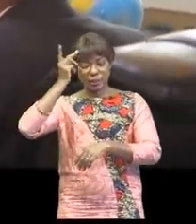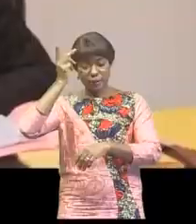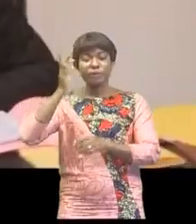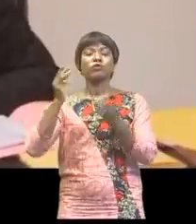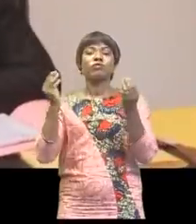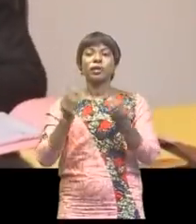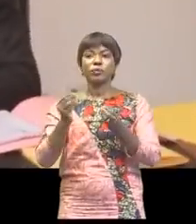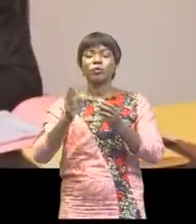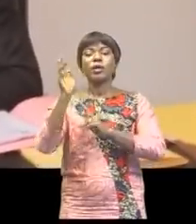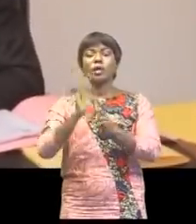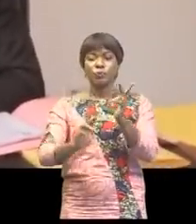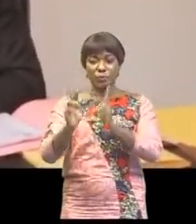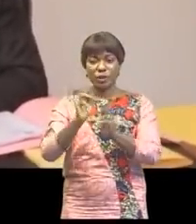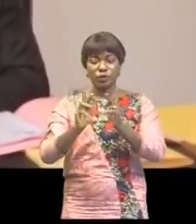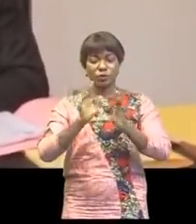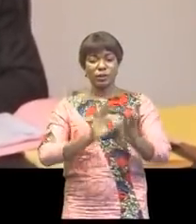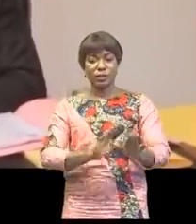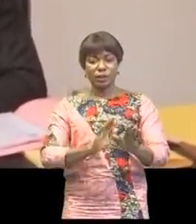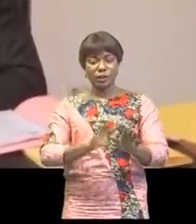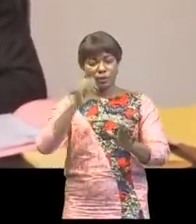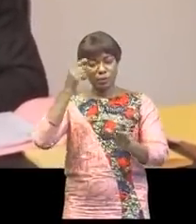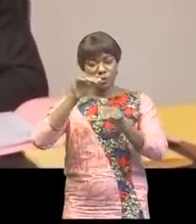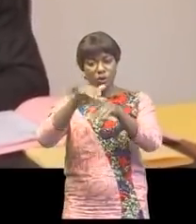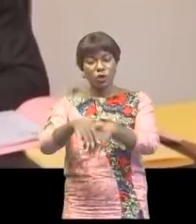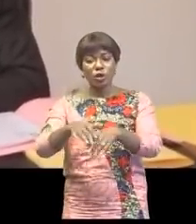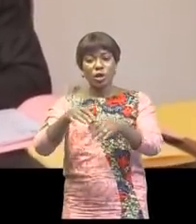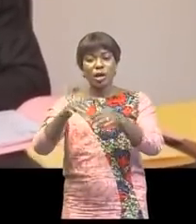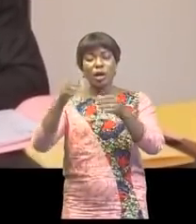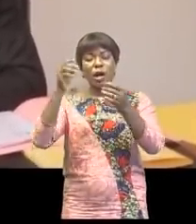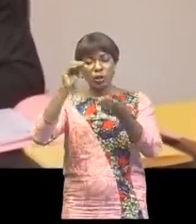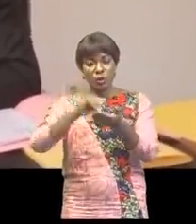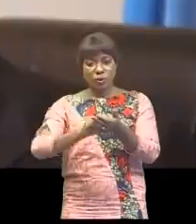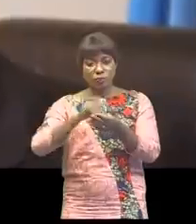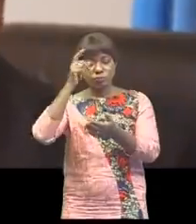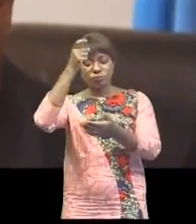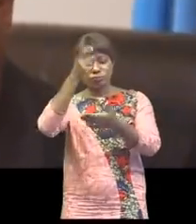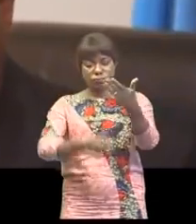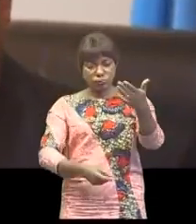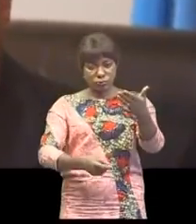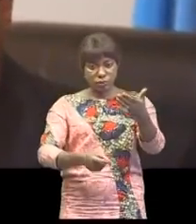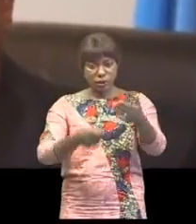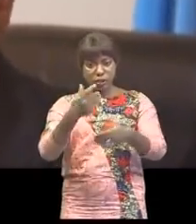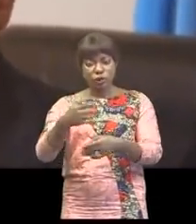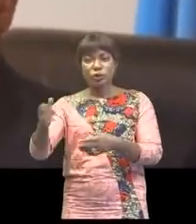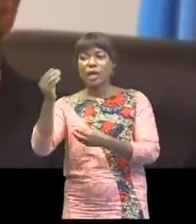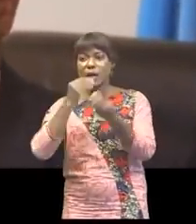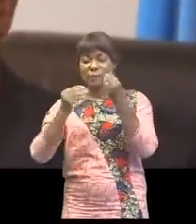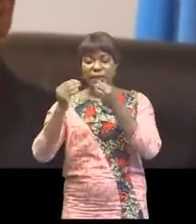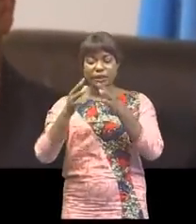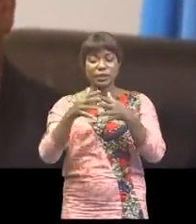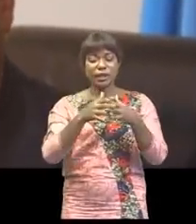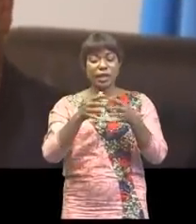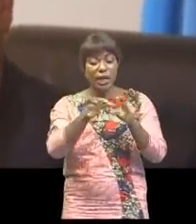de la population sur l'application de la nouvelle tarification de surgelés négociée entre le gouvernement